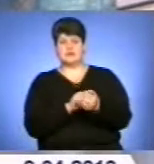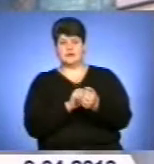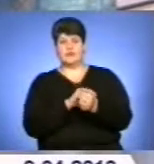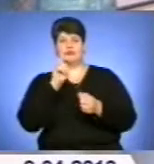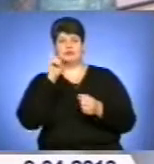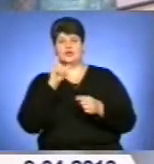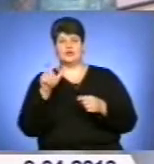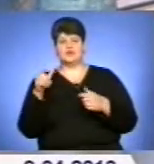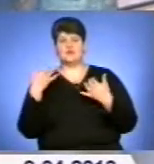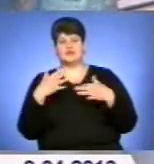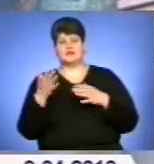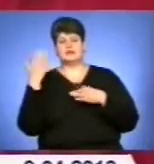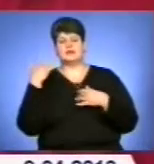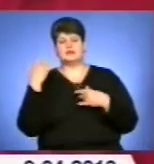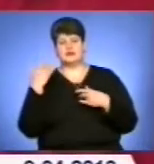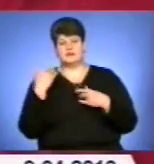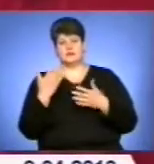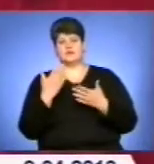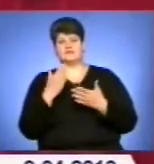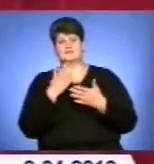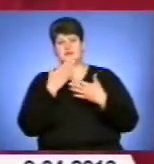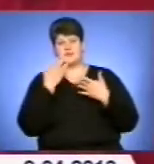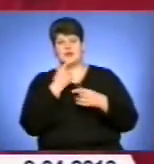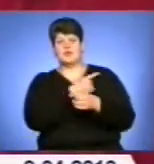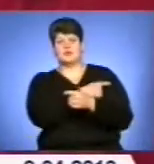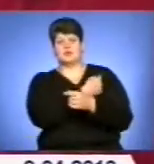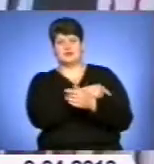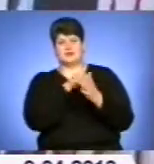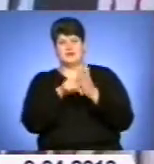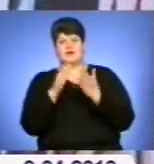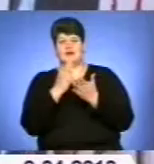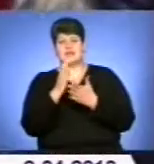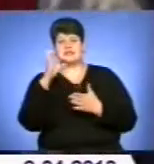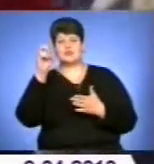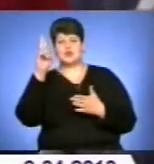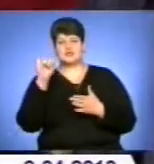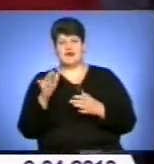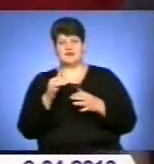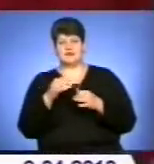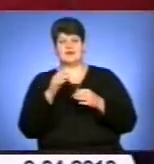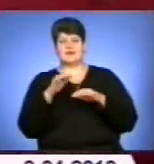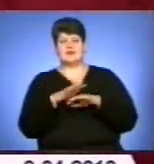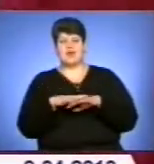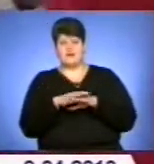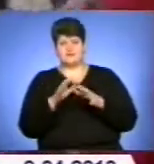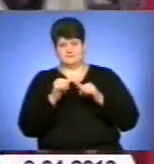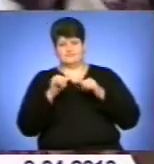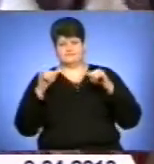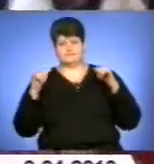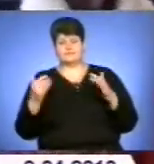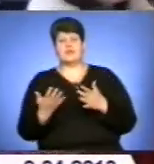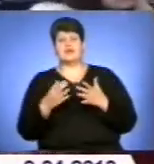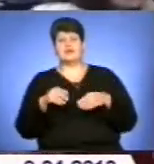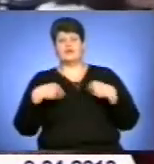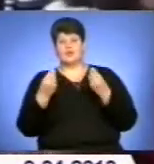молодих людей вже давно перестала носити медичний характер, а стала соціальним явищем. Кожному, хто завітав цього дня у театр, на вході вручили